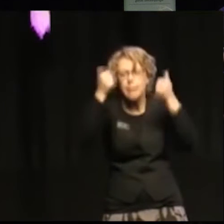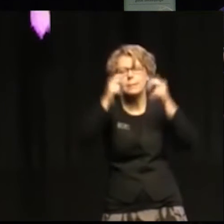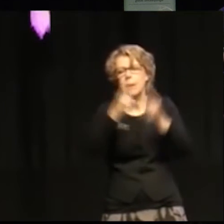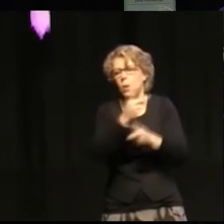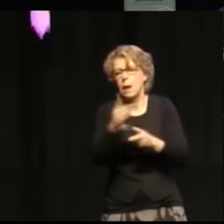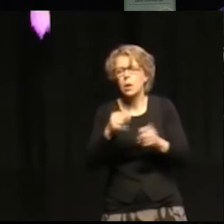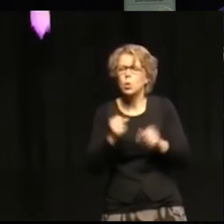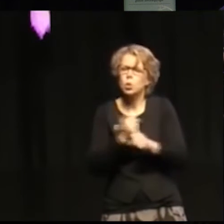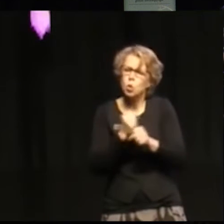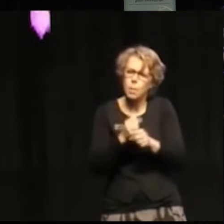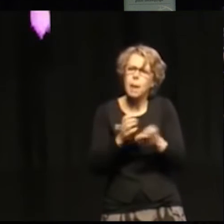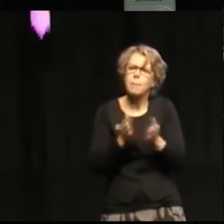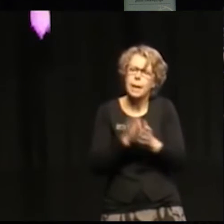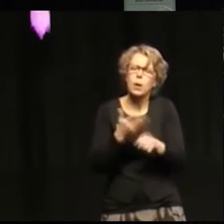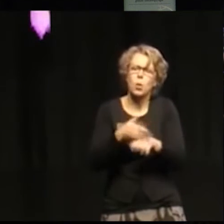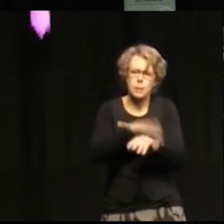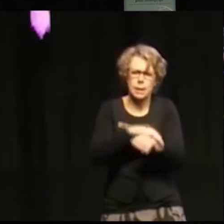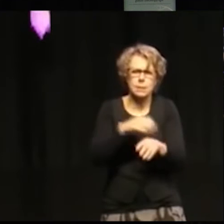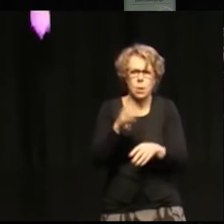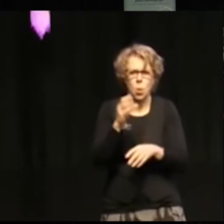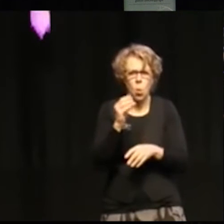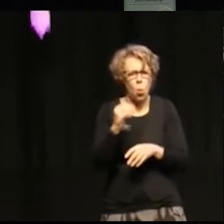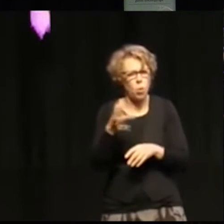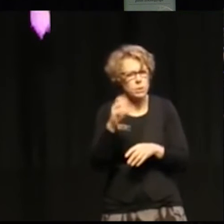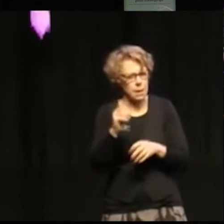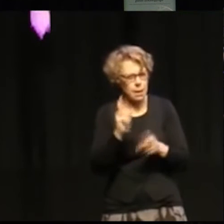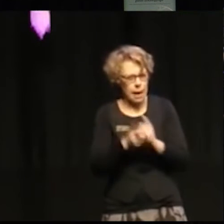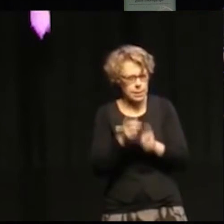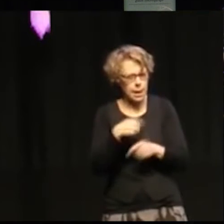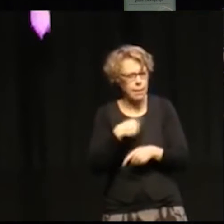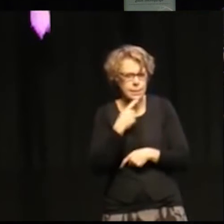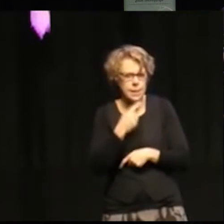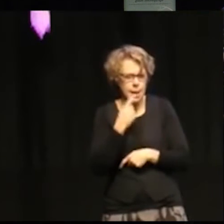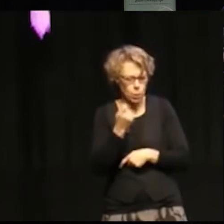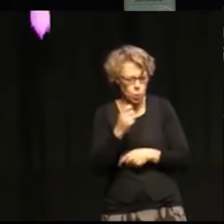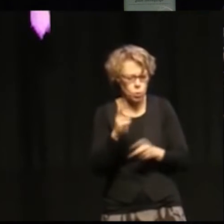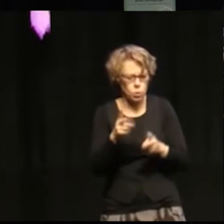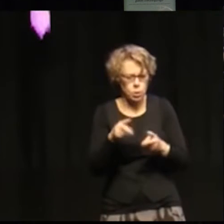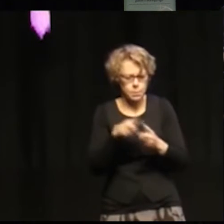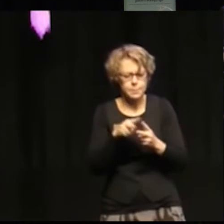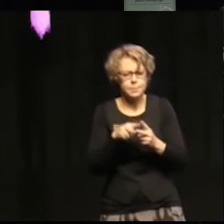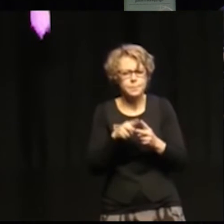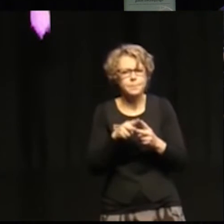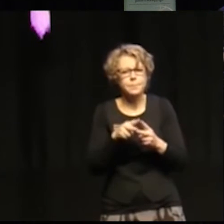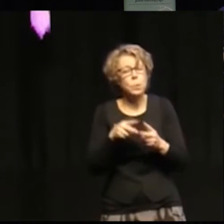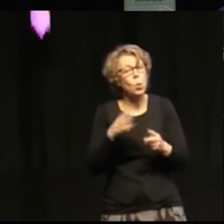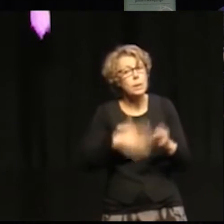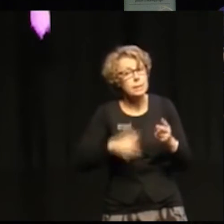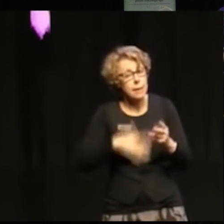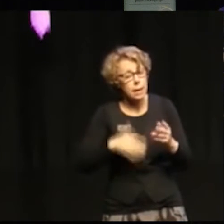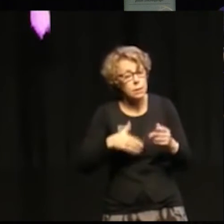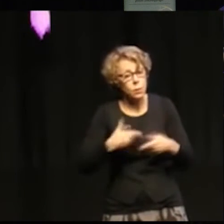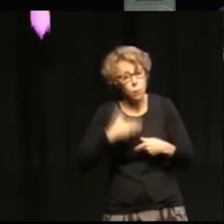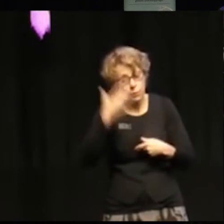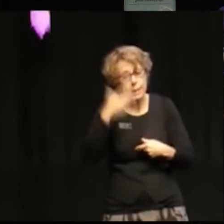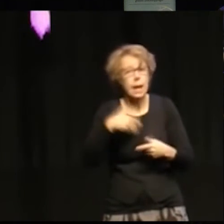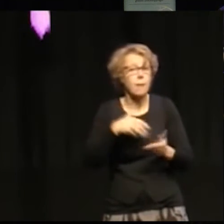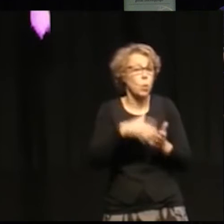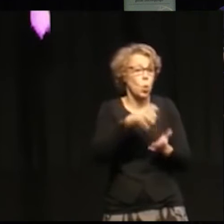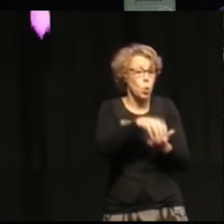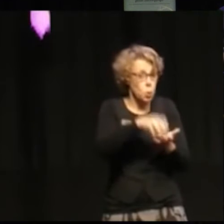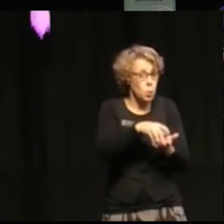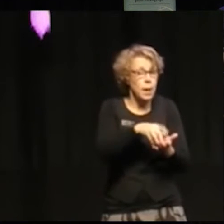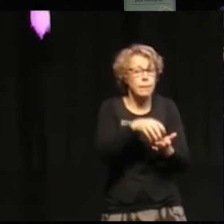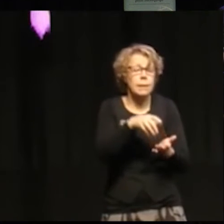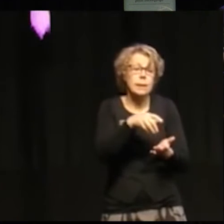arbetar man med kompetens? Där kanske Åsa också kan säga några ord om det här. Och det vore intressant att höra då från kommuns sida. Ser ni att ni